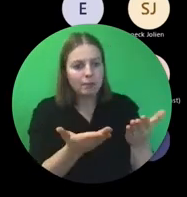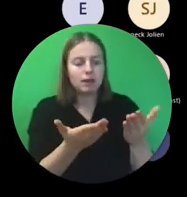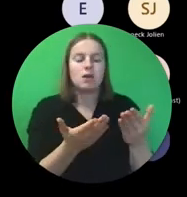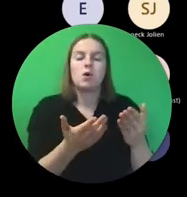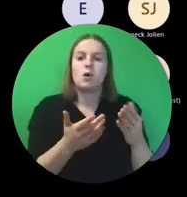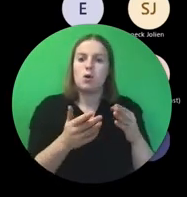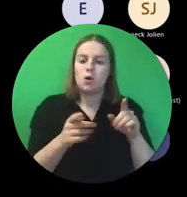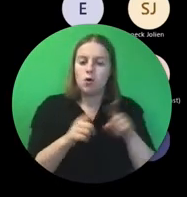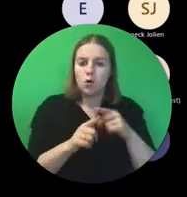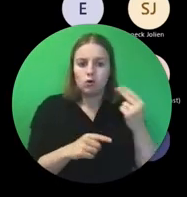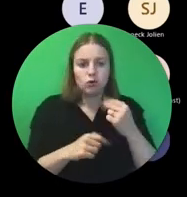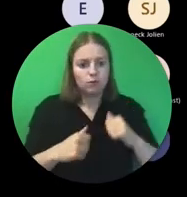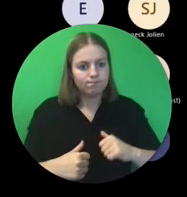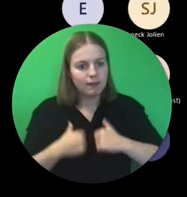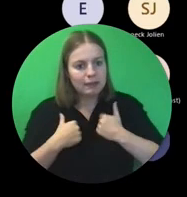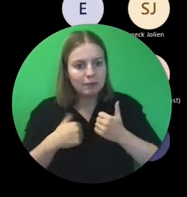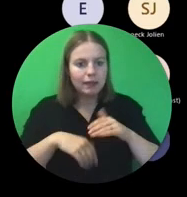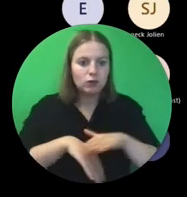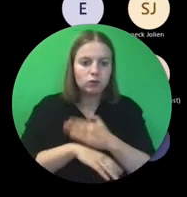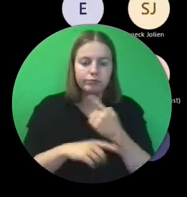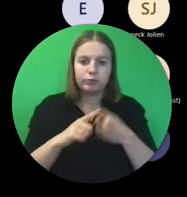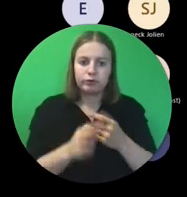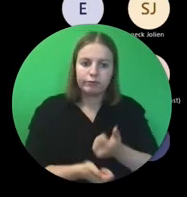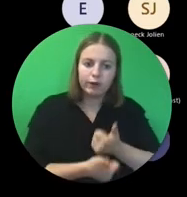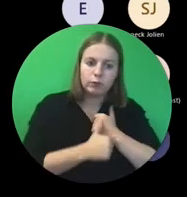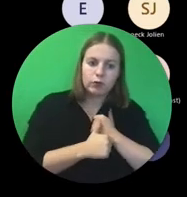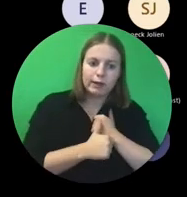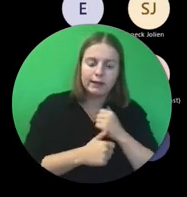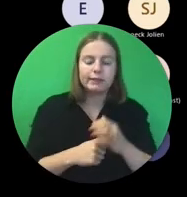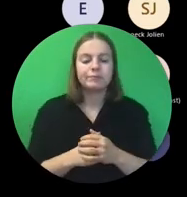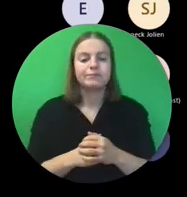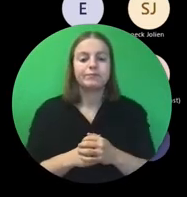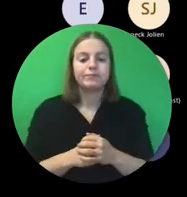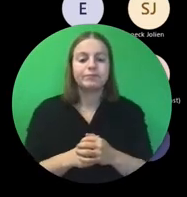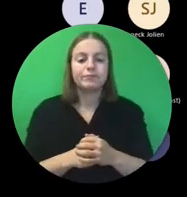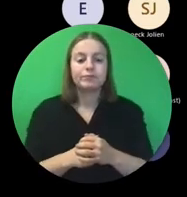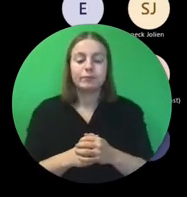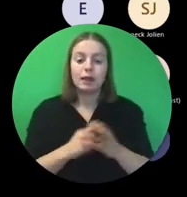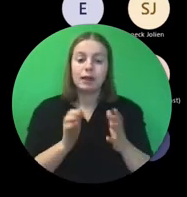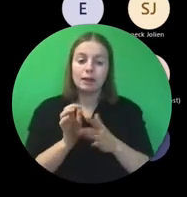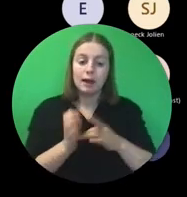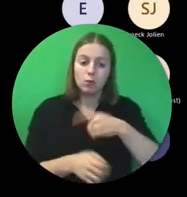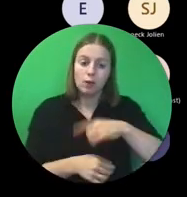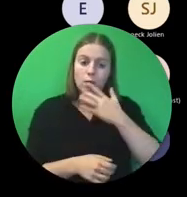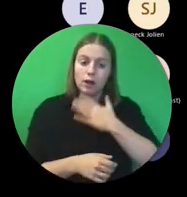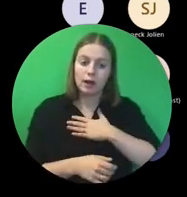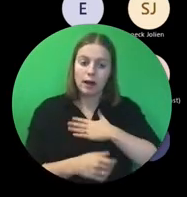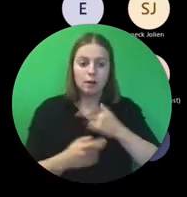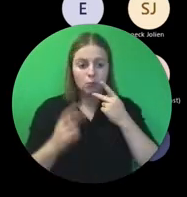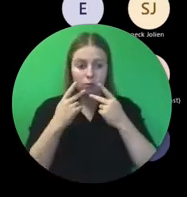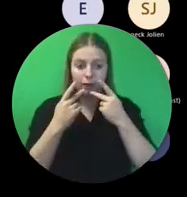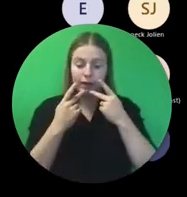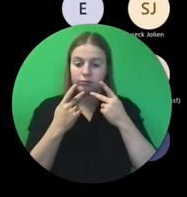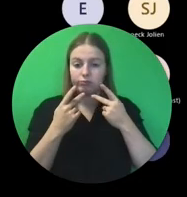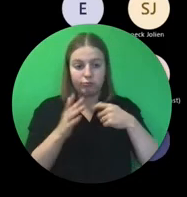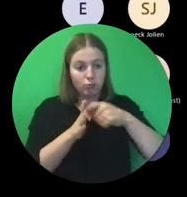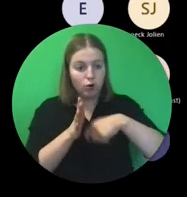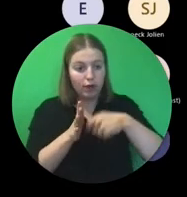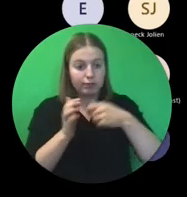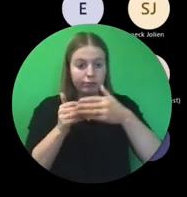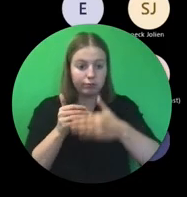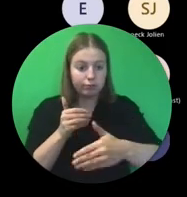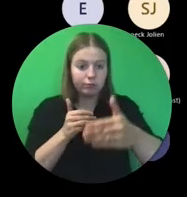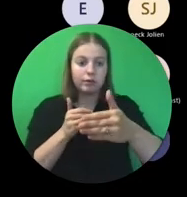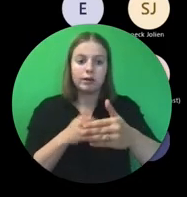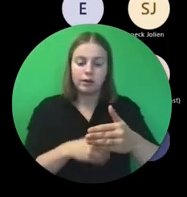wat inzet en de nodige verantwoordelijkheid. Wij willen dan ook proberen om doorheen het ganze project een